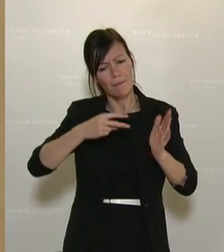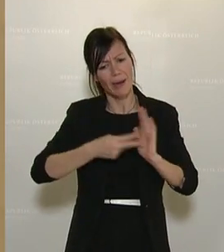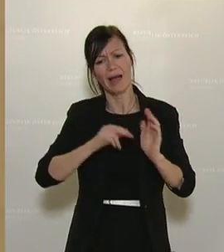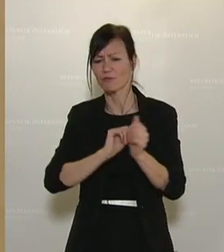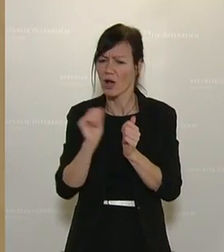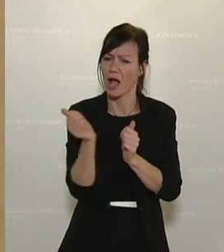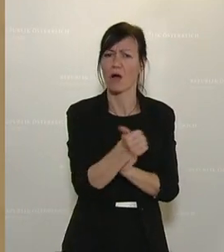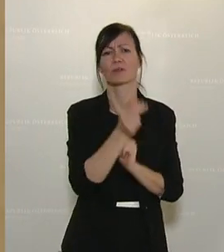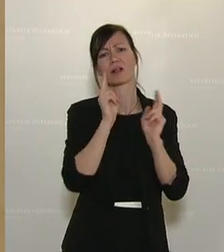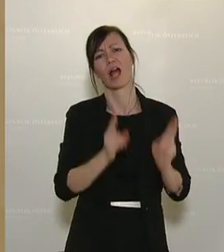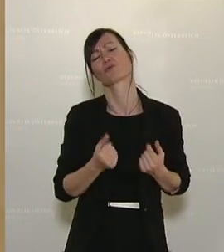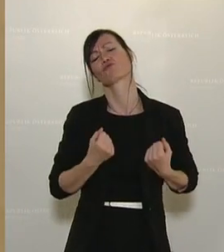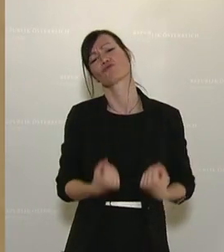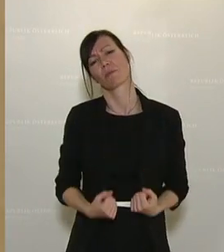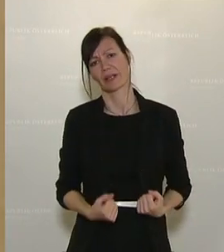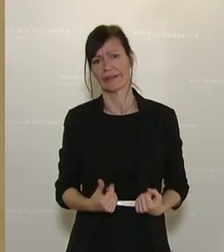Stabilität. Dankeschön.